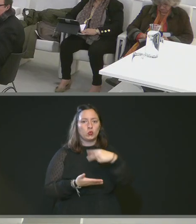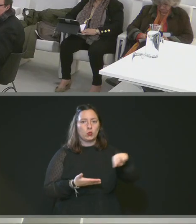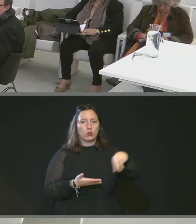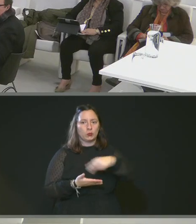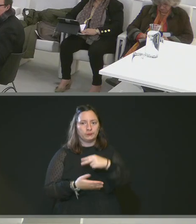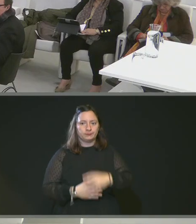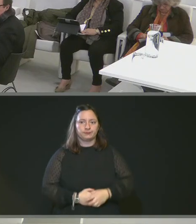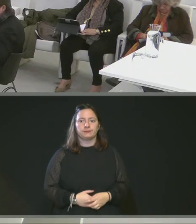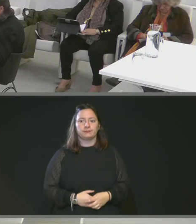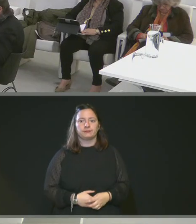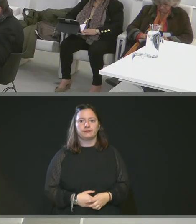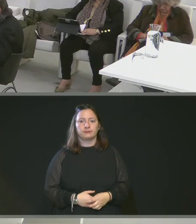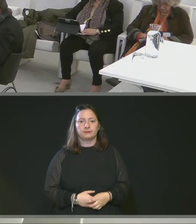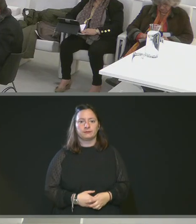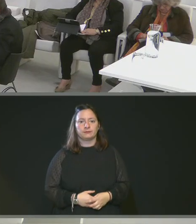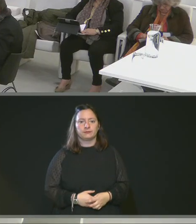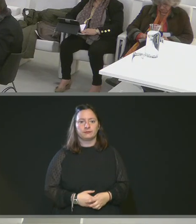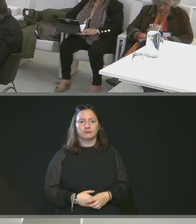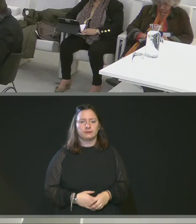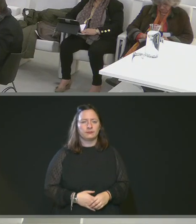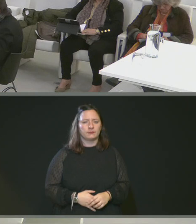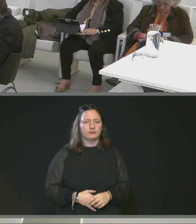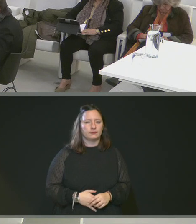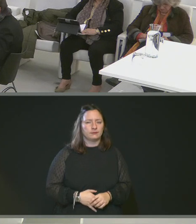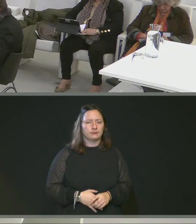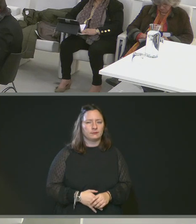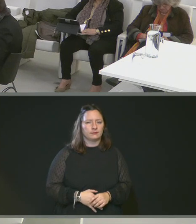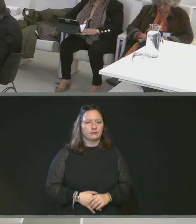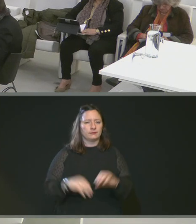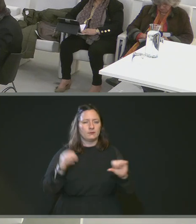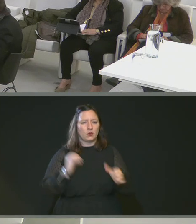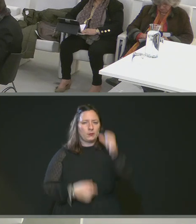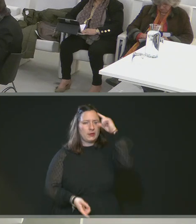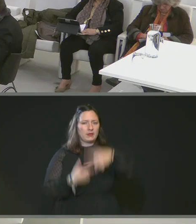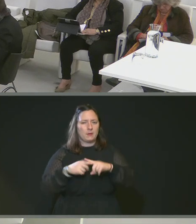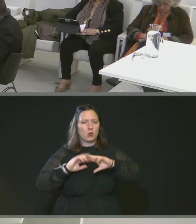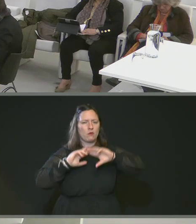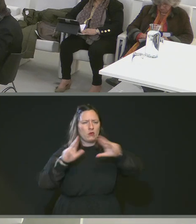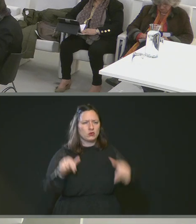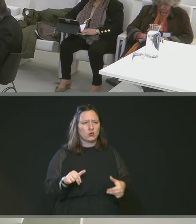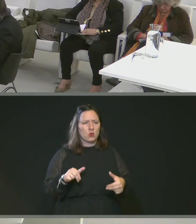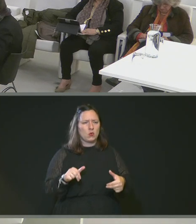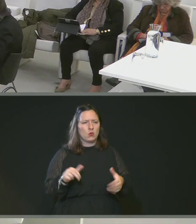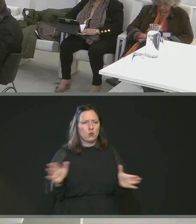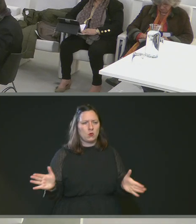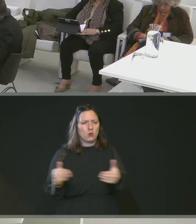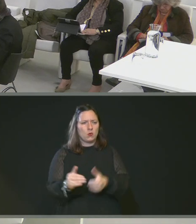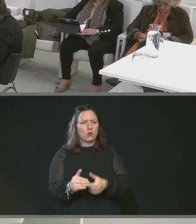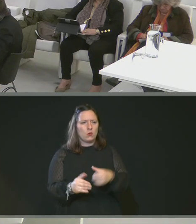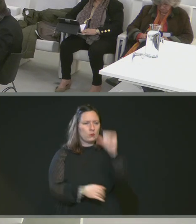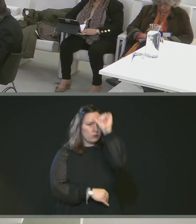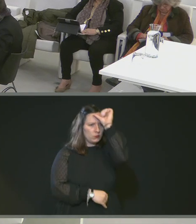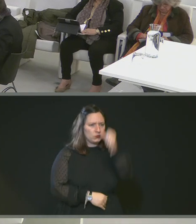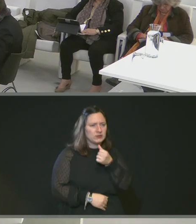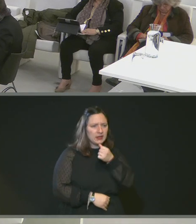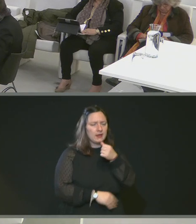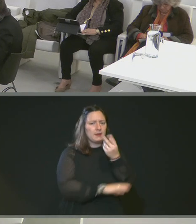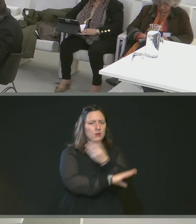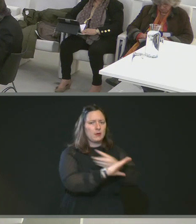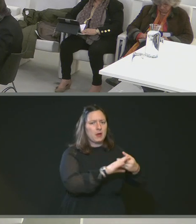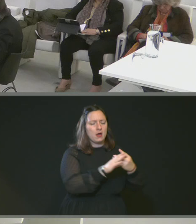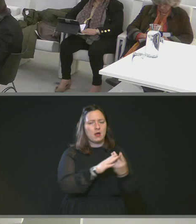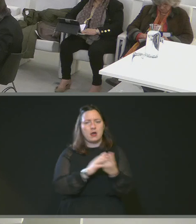Alors, la première délibération concerne une convention en cadre de la réunion des musées métropolitains avec les établissements scolaires.